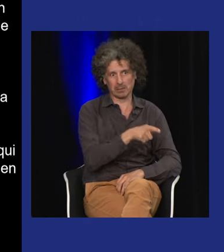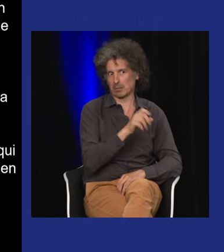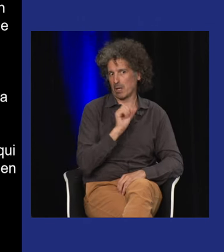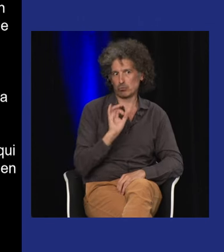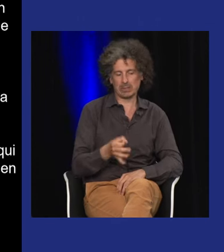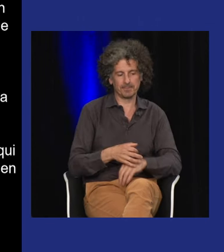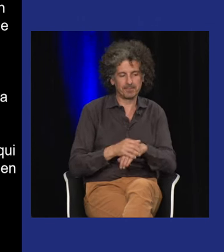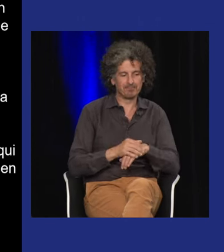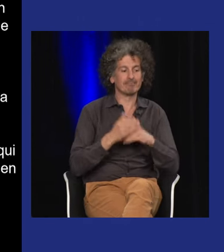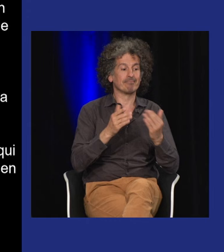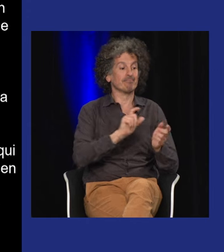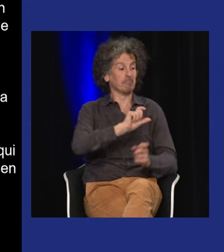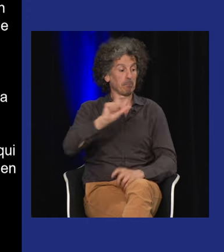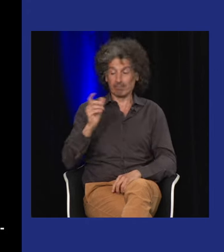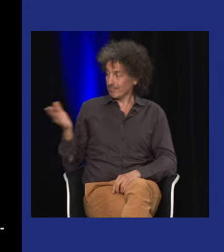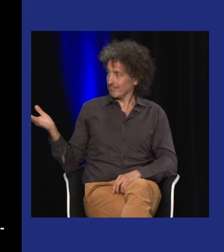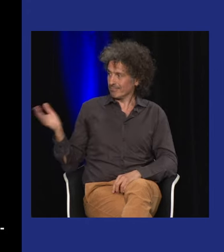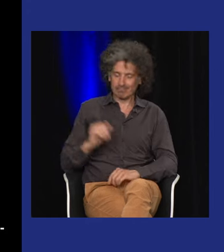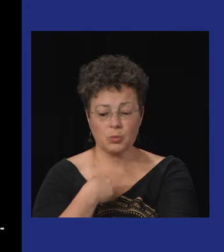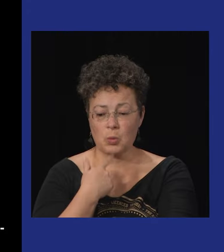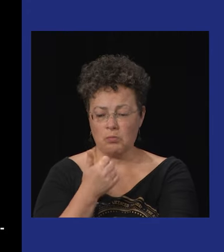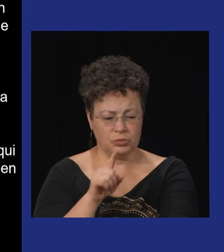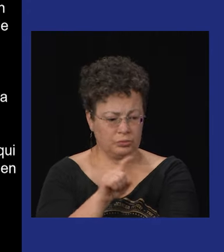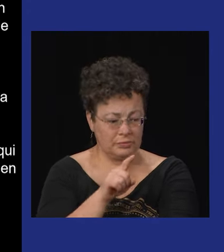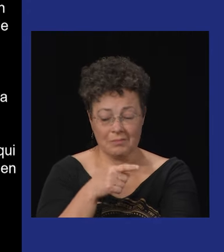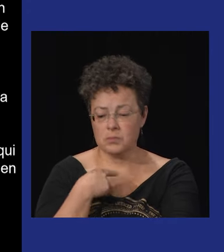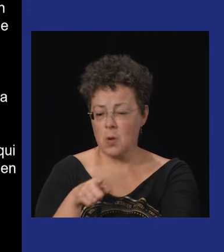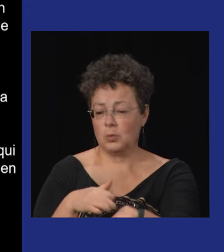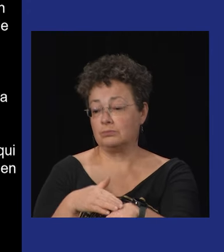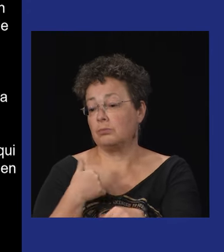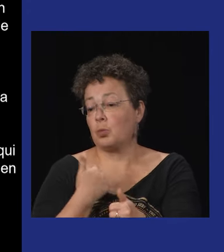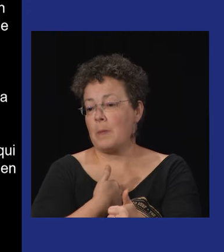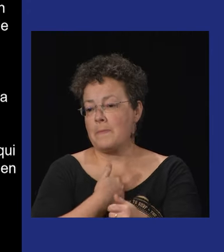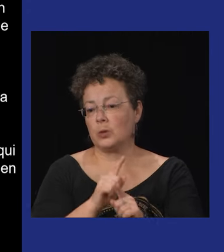donc c'est vraiment en termes de recherche et de découverte c'est vraiment très intéressant